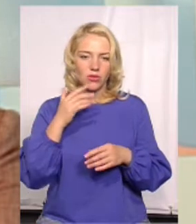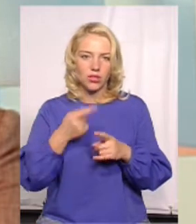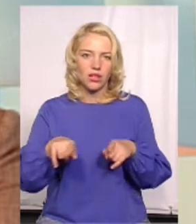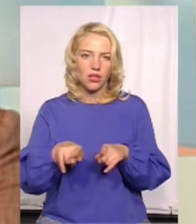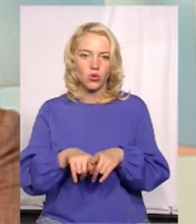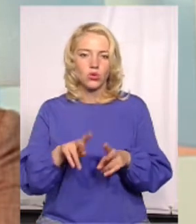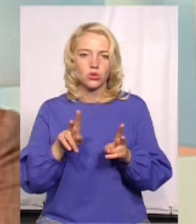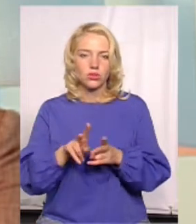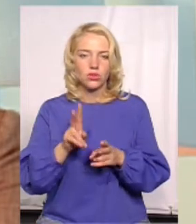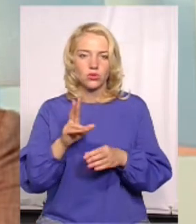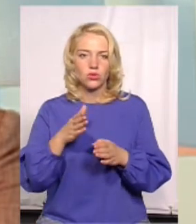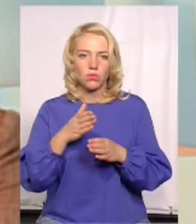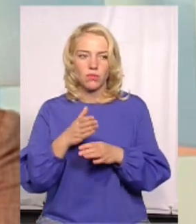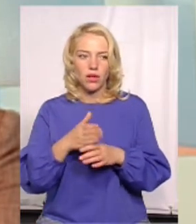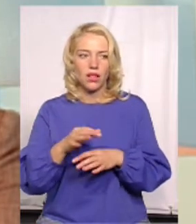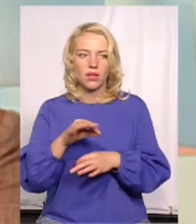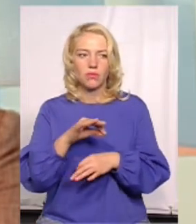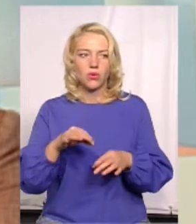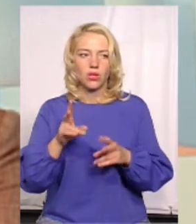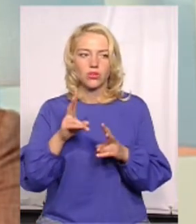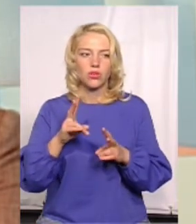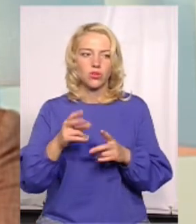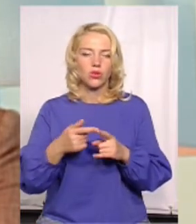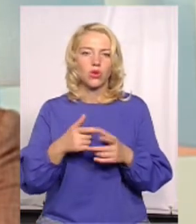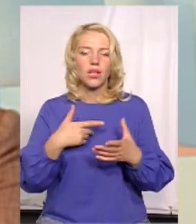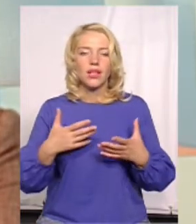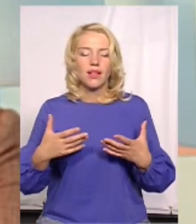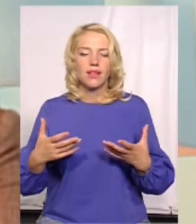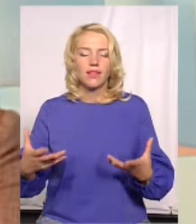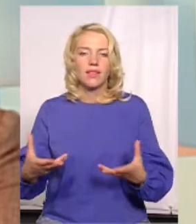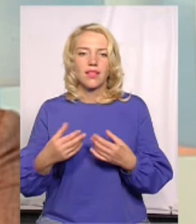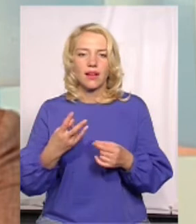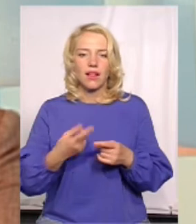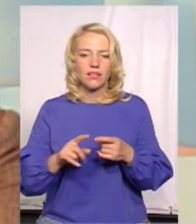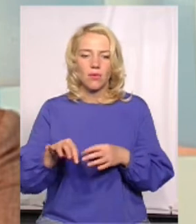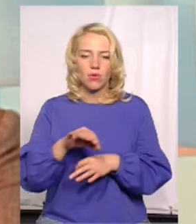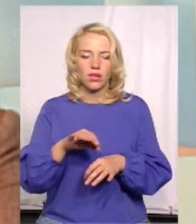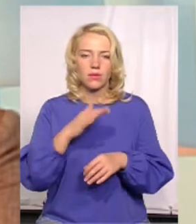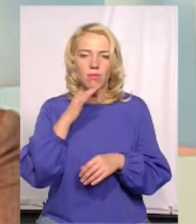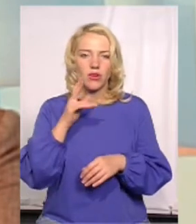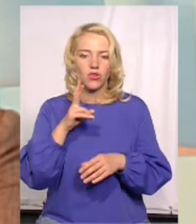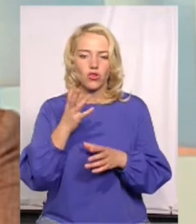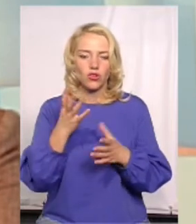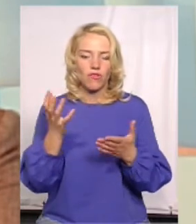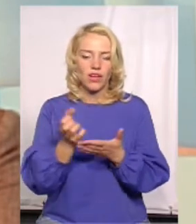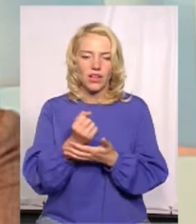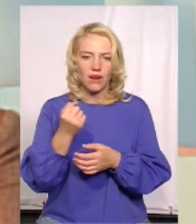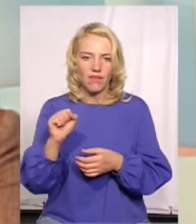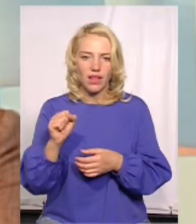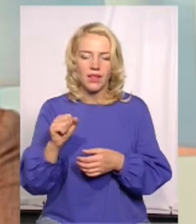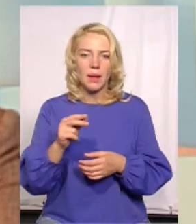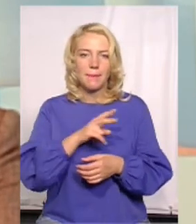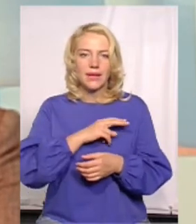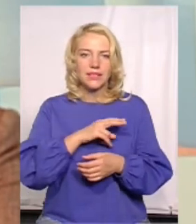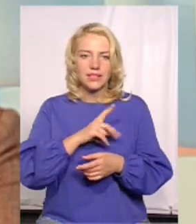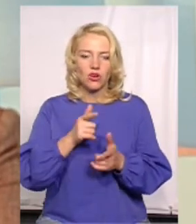які допомагали проєкту, багато людей, які якимось чином надихали проєкт, багато людей, які вигравали вже прези, вже готові були взяти,